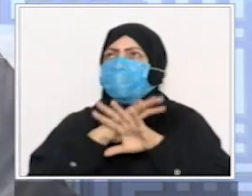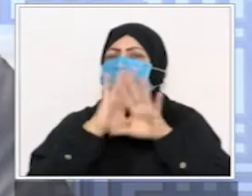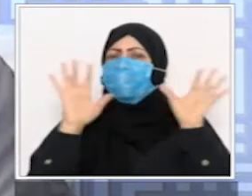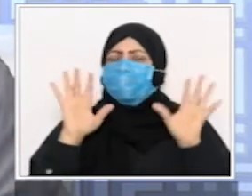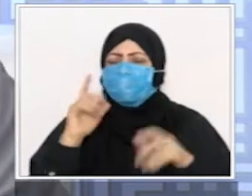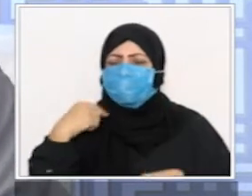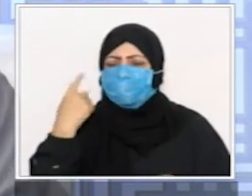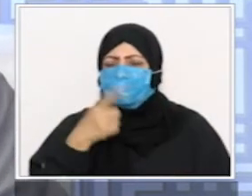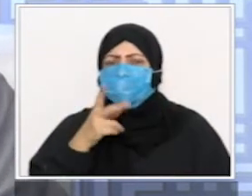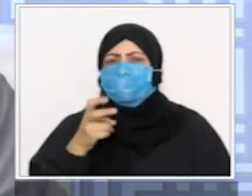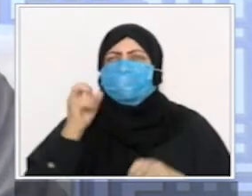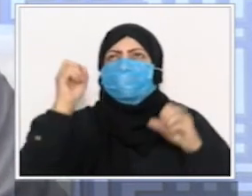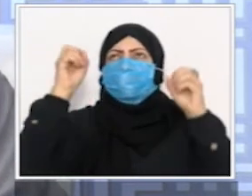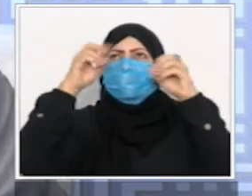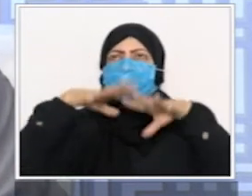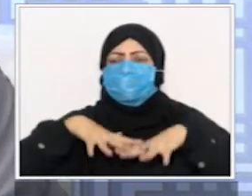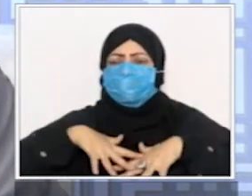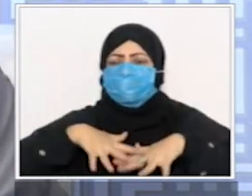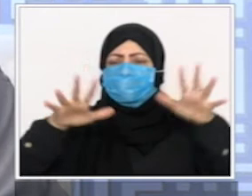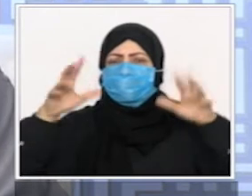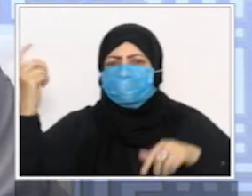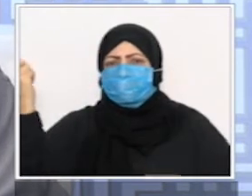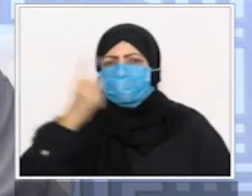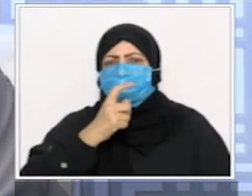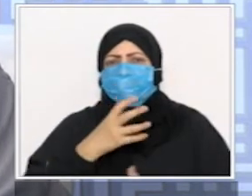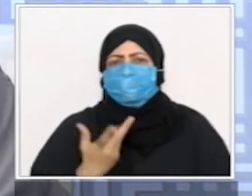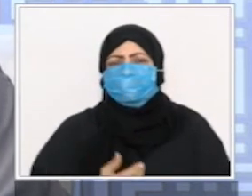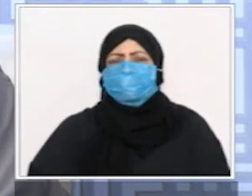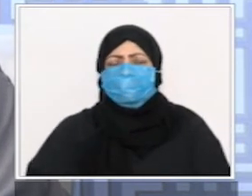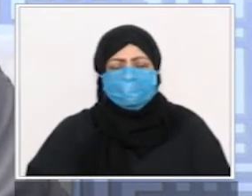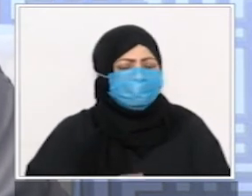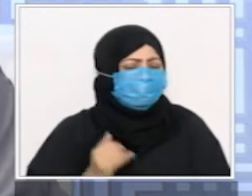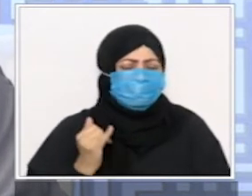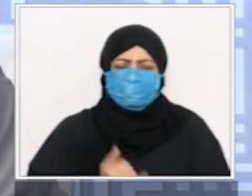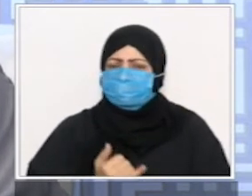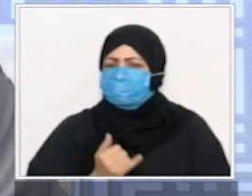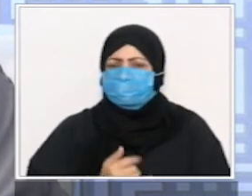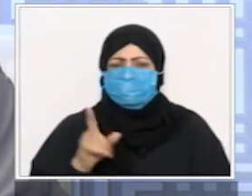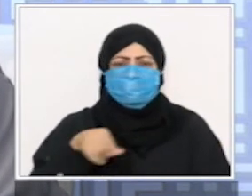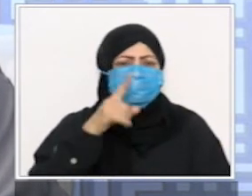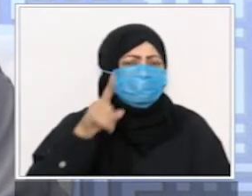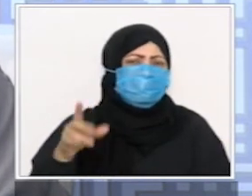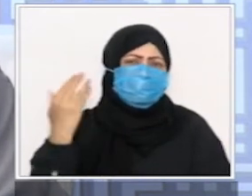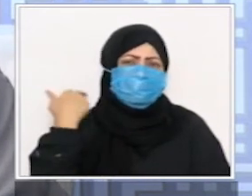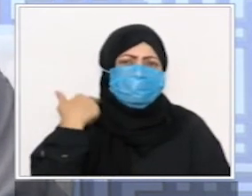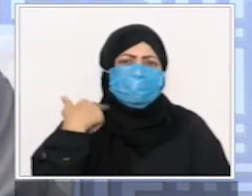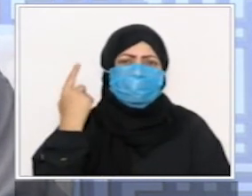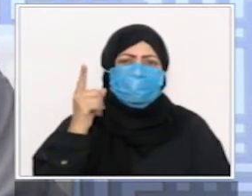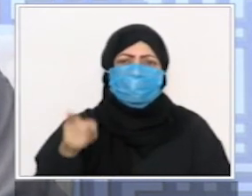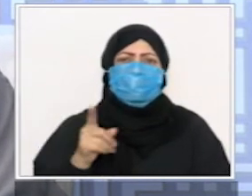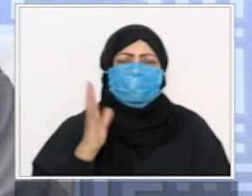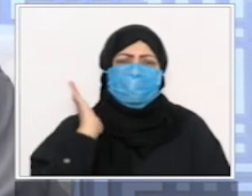هؤلاء غير مؤتمنين راهوا في عبادة على دين الناس لأنهم أفسدوا على الناس دينهم